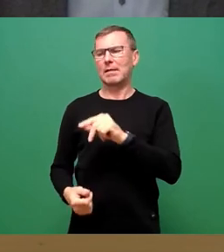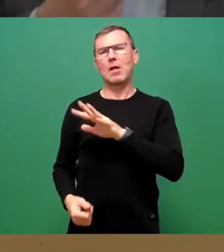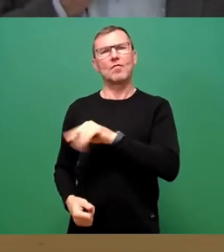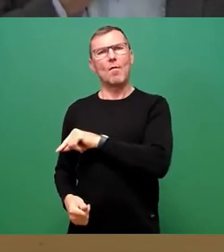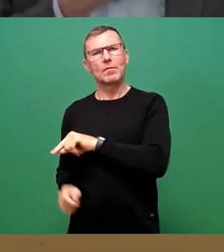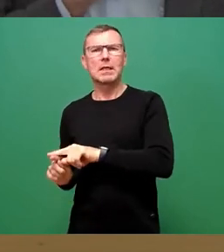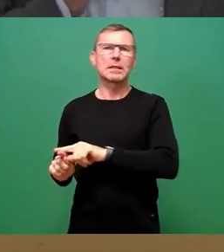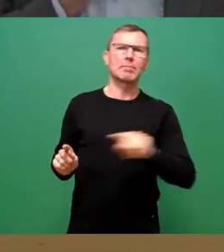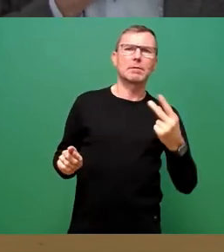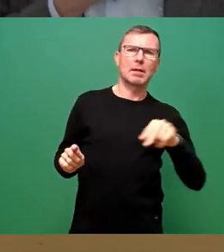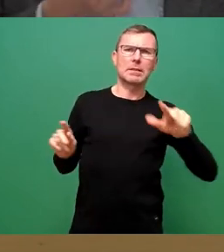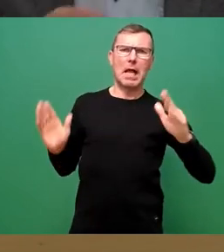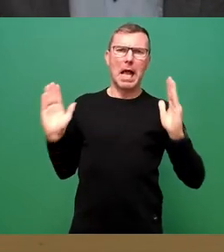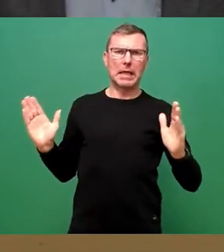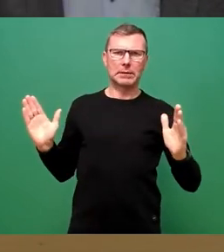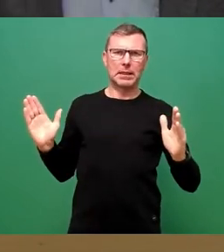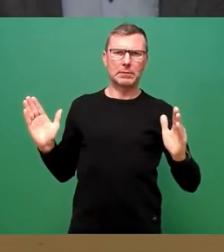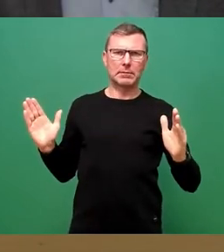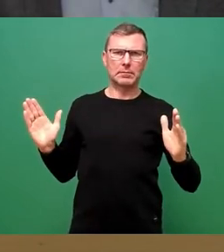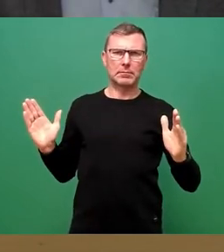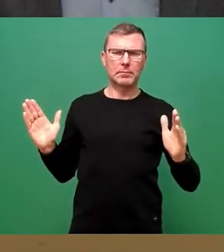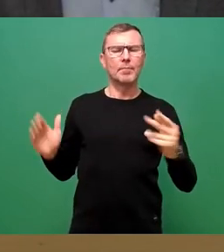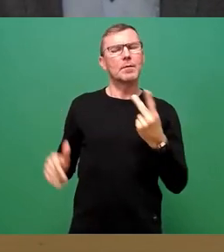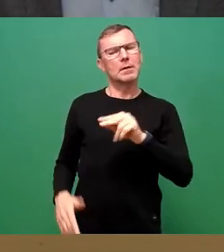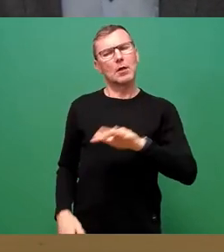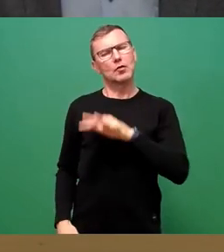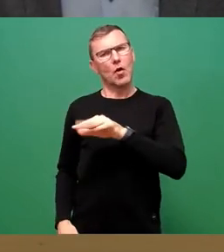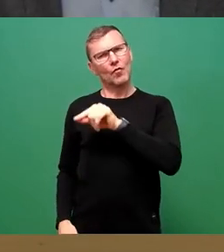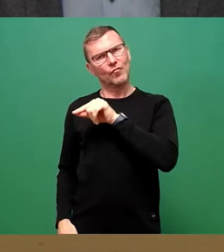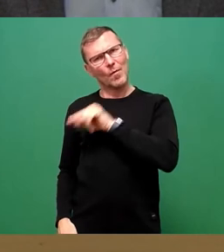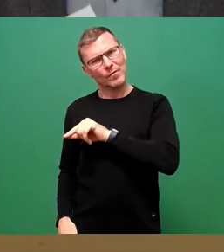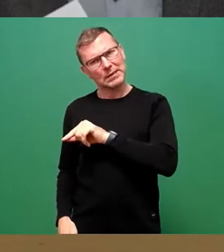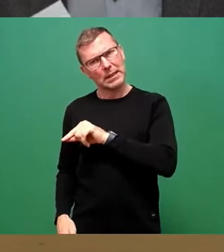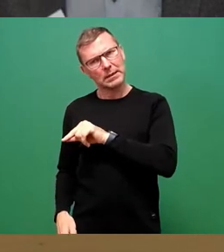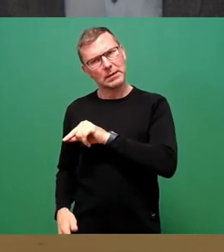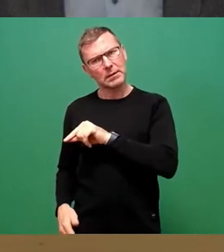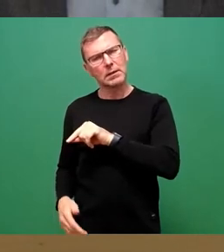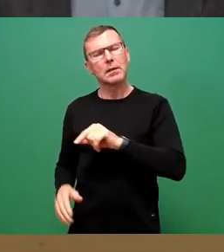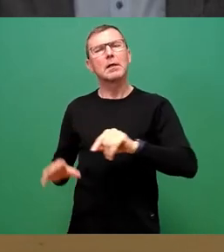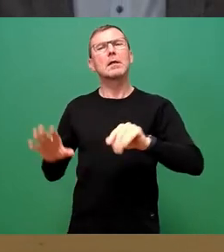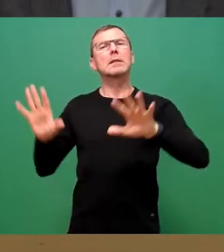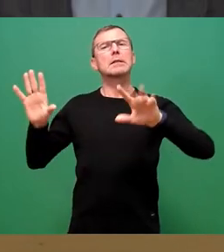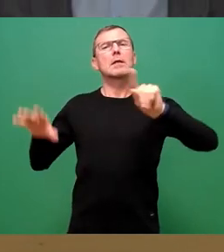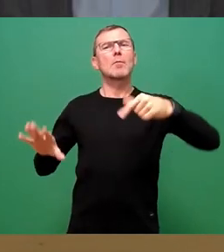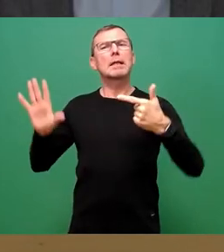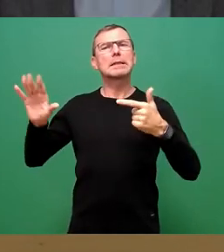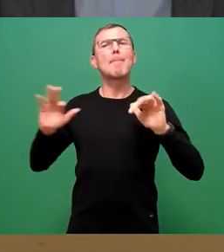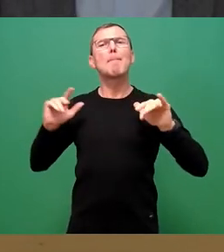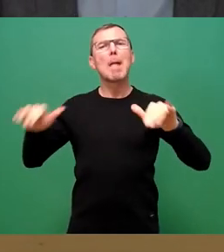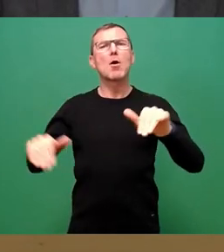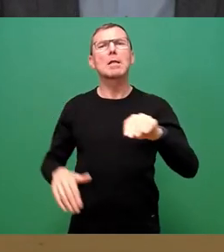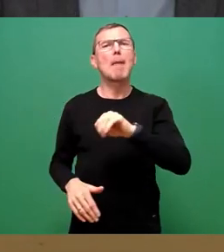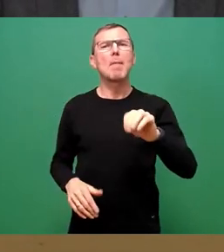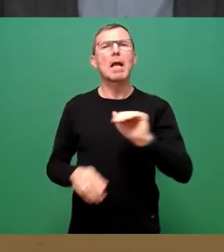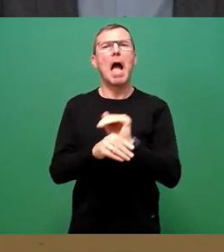2018 und insofern war es in 2015, waren es 10,7 Millionen Megawattstunden,